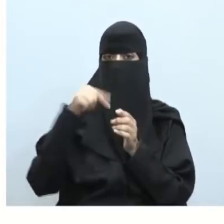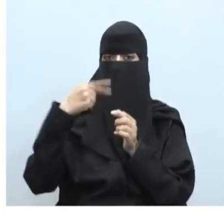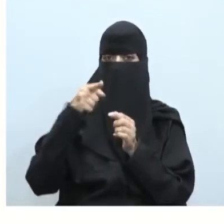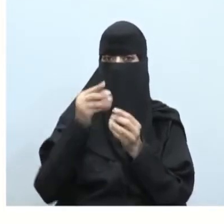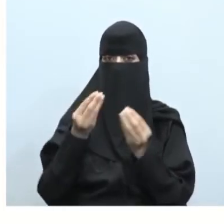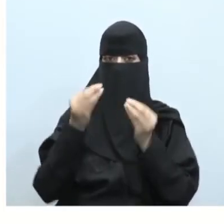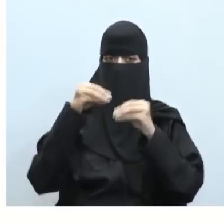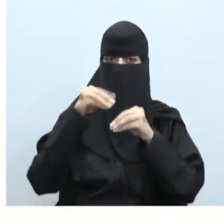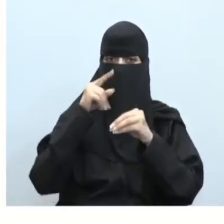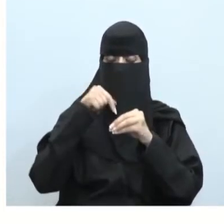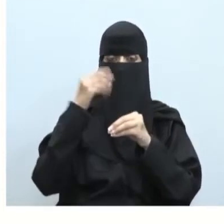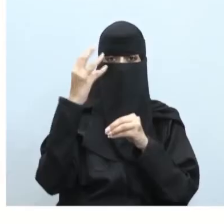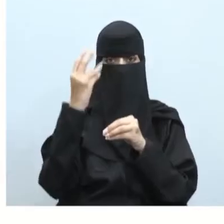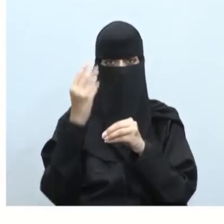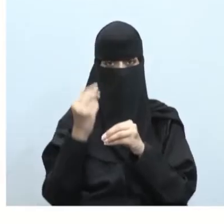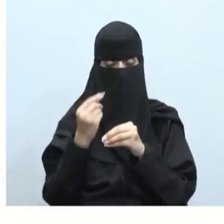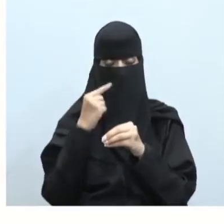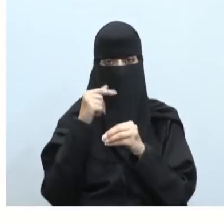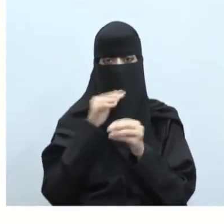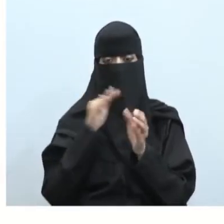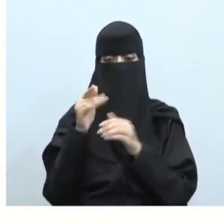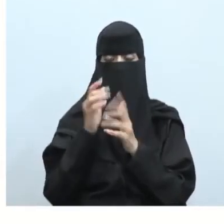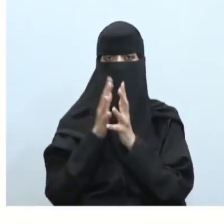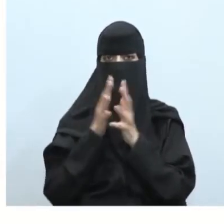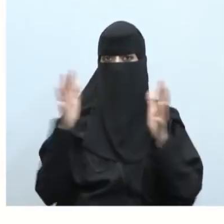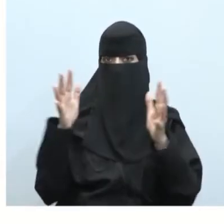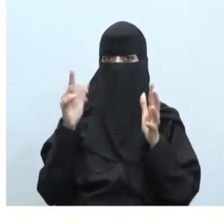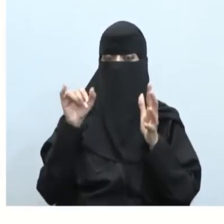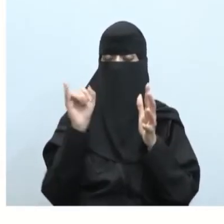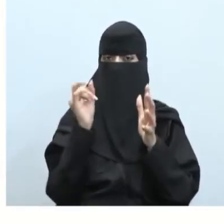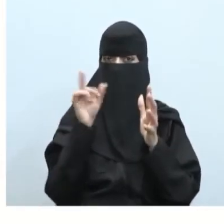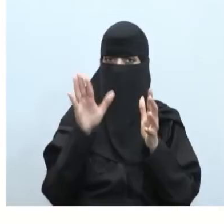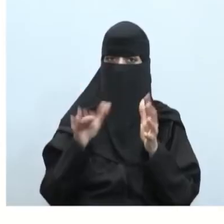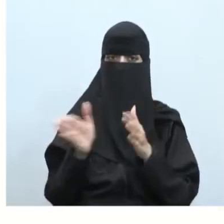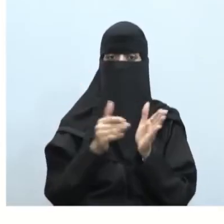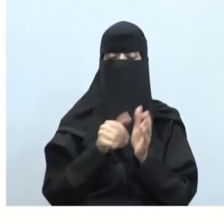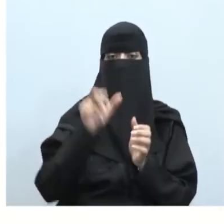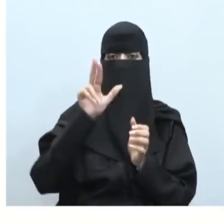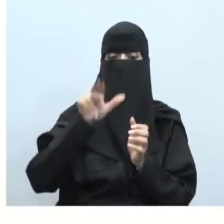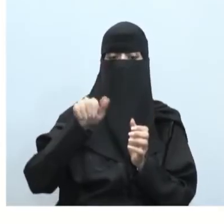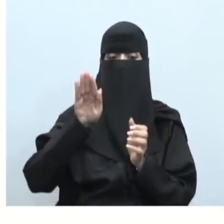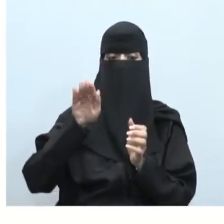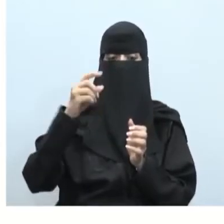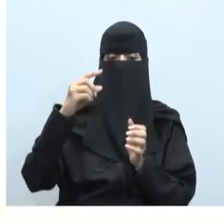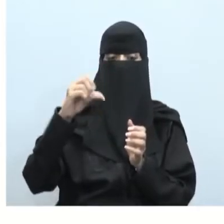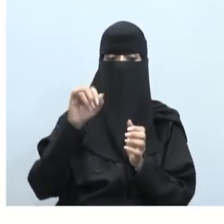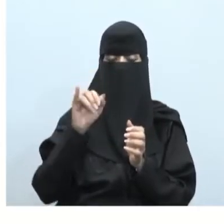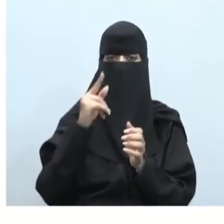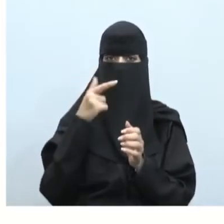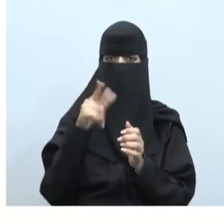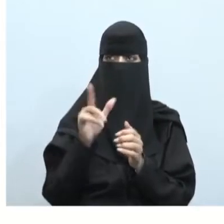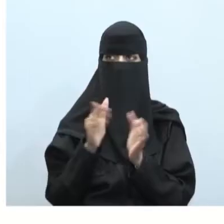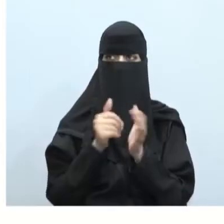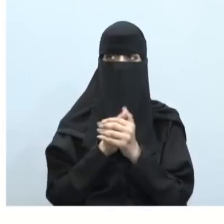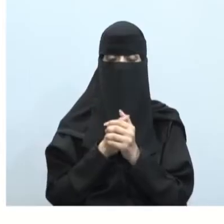تحوي المجرات أعداد كبيرة من السدم ممتازين أحسنتم